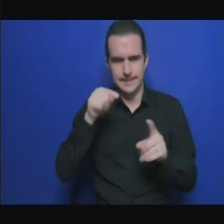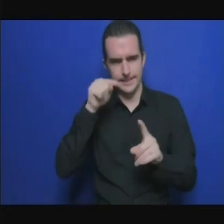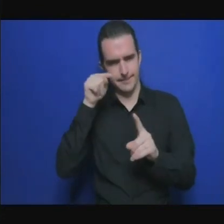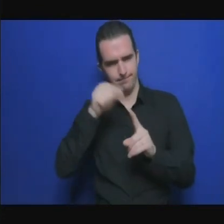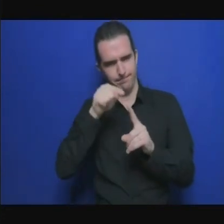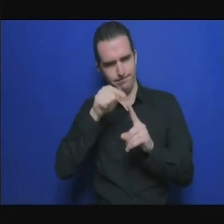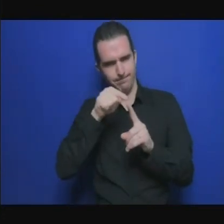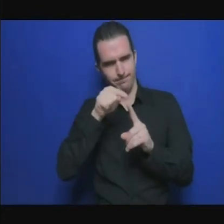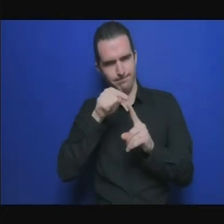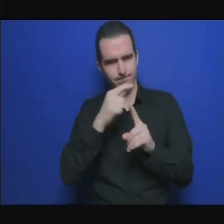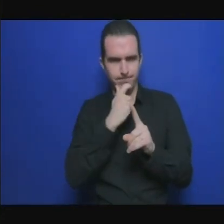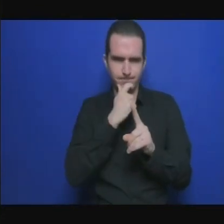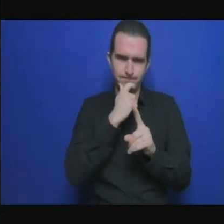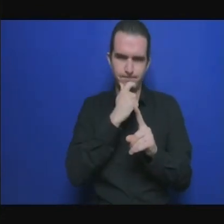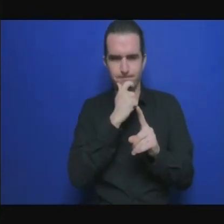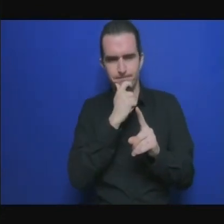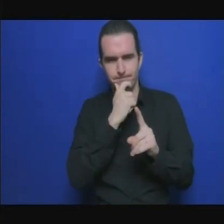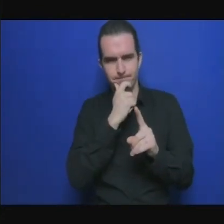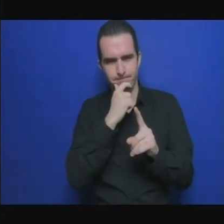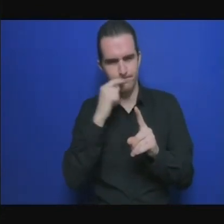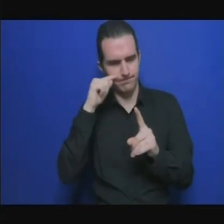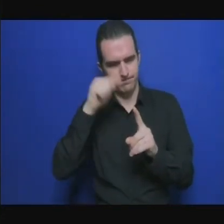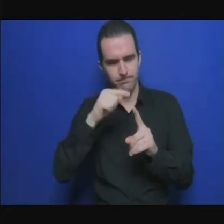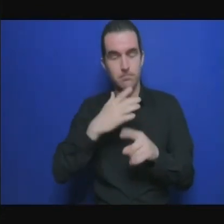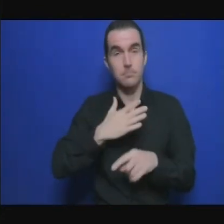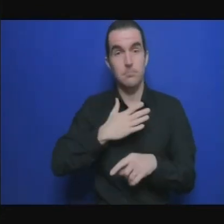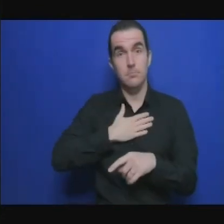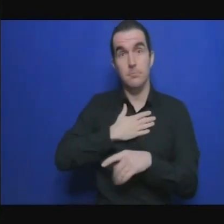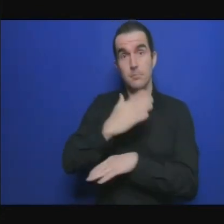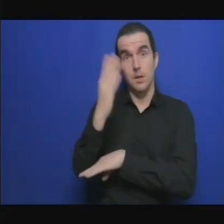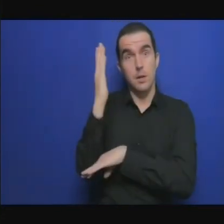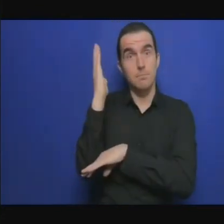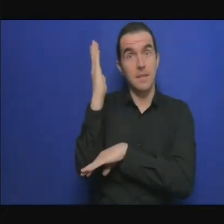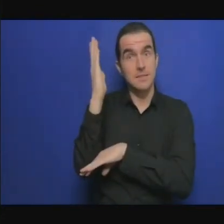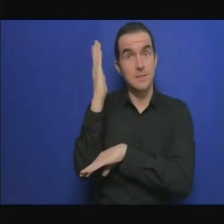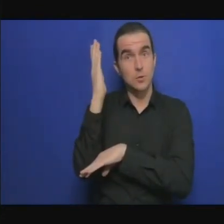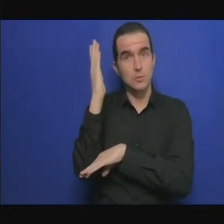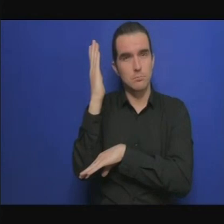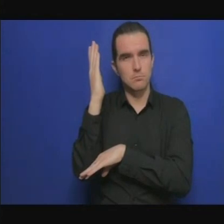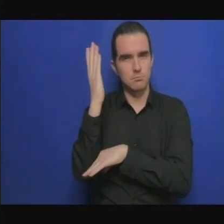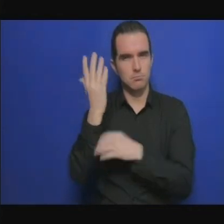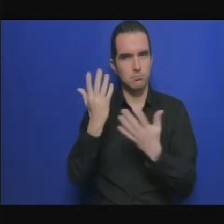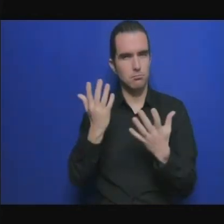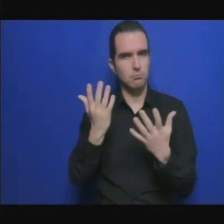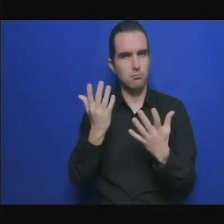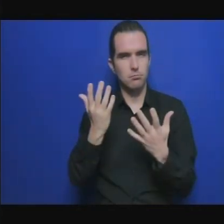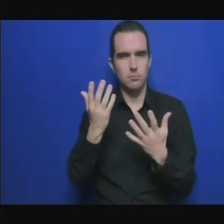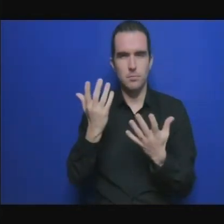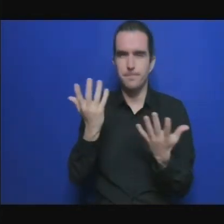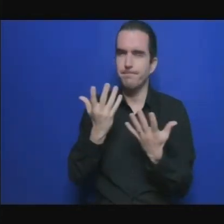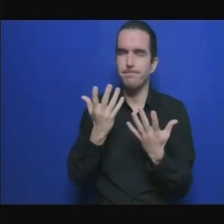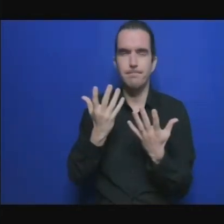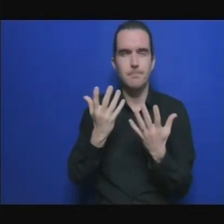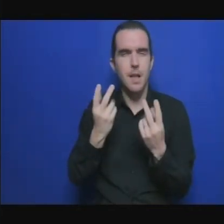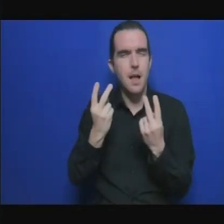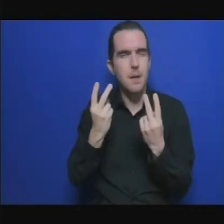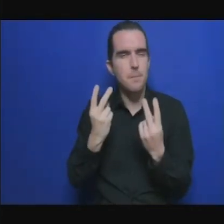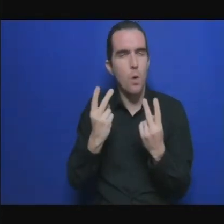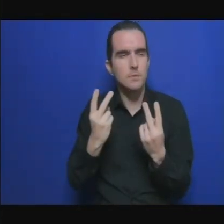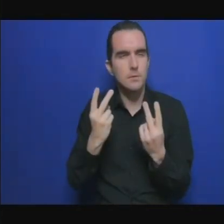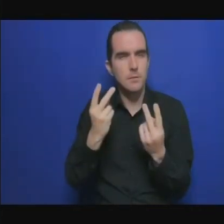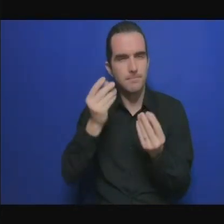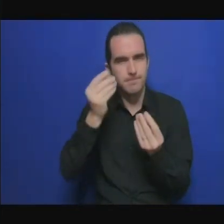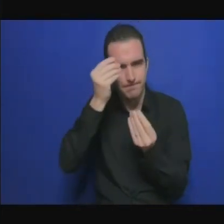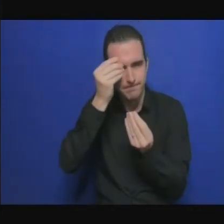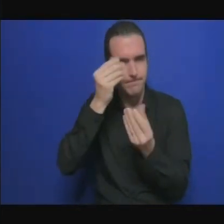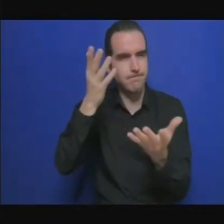Je pense que le message essentiel à retenir, c'est que le seuil de 1,5 degré compensé